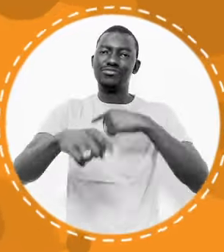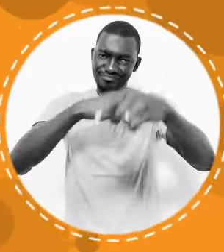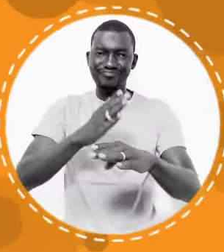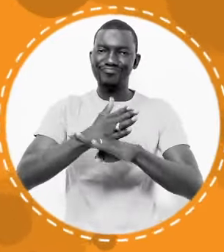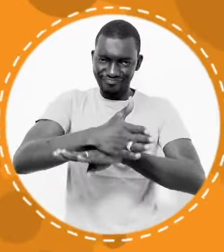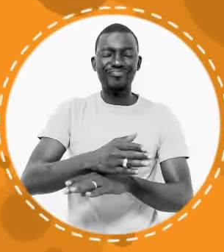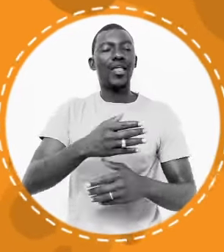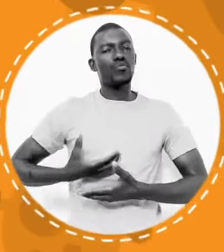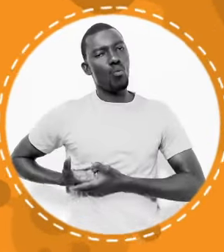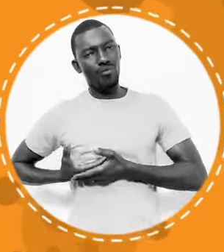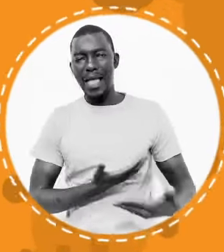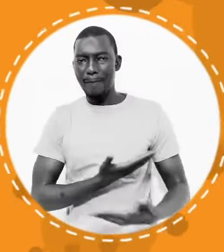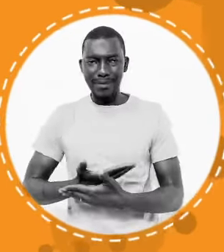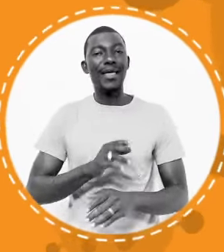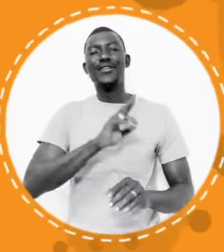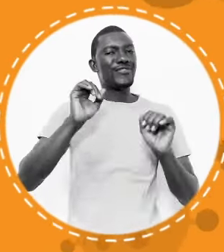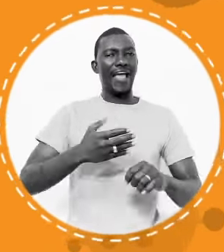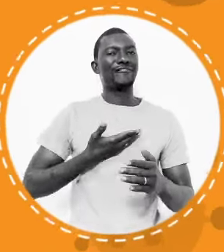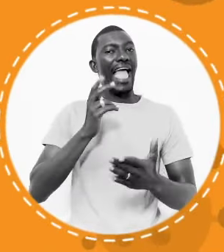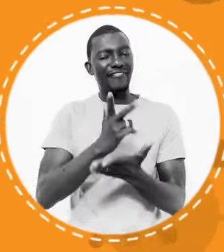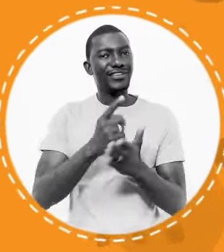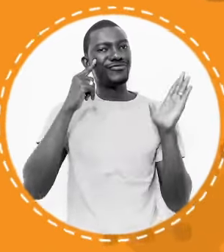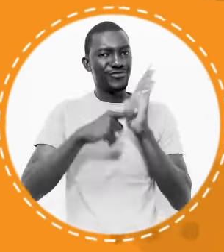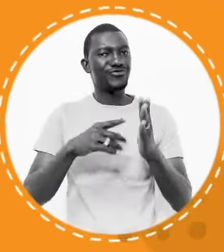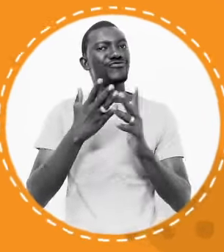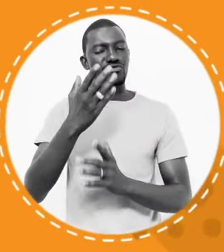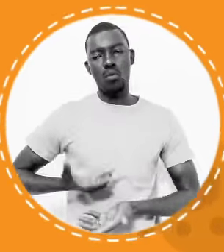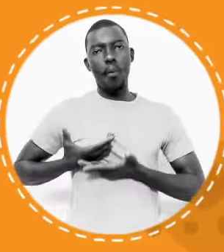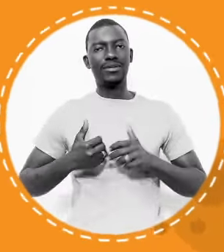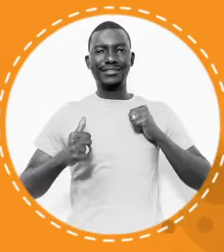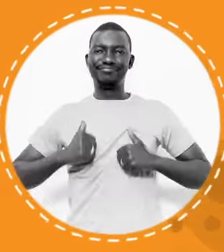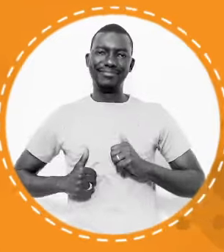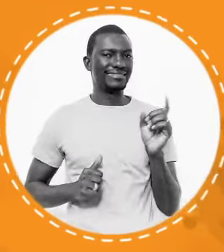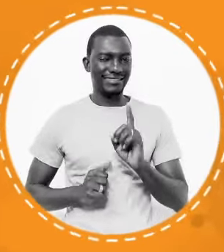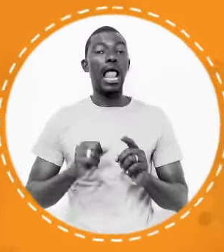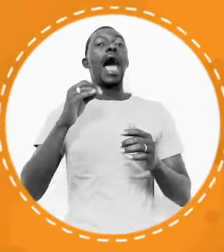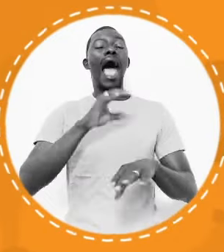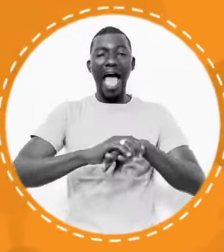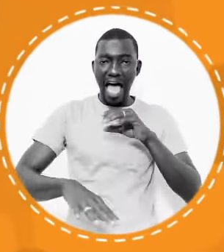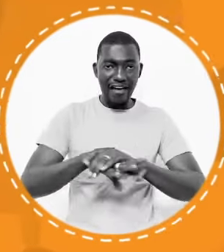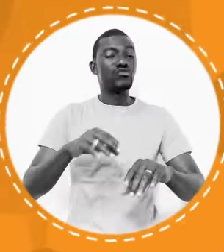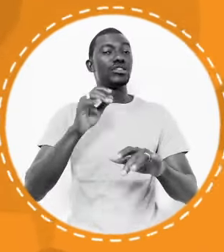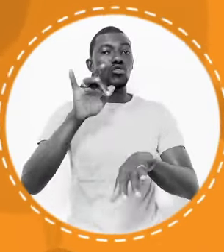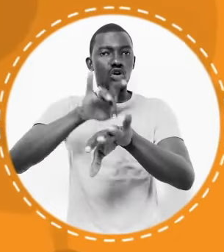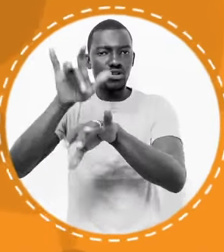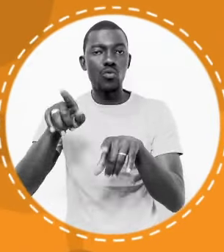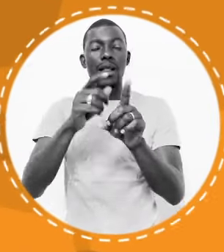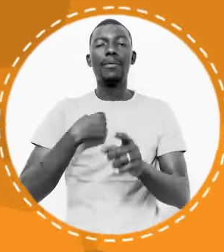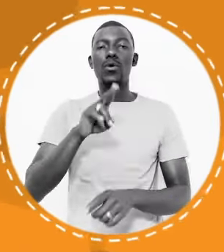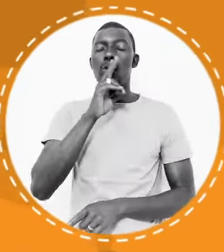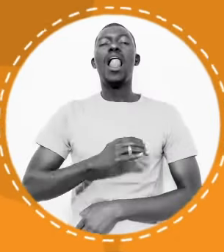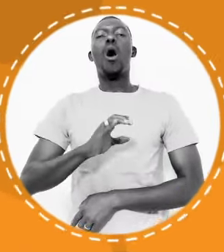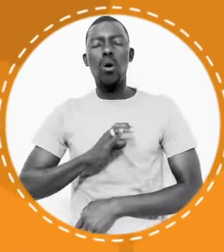mahebudo mwusu ulo bandu sabunati ma naunarenden kono rabi ndi na unarenden kono unarenden. Lotu jude mwini nyande wa nyande.